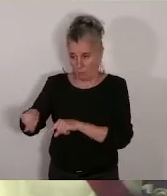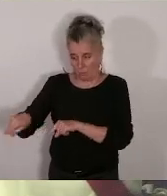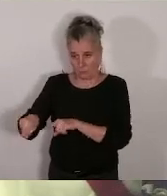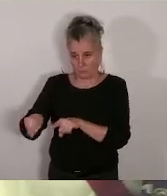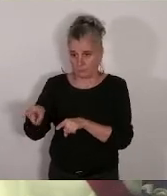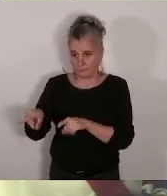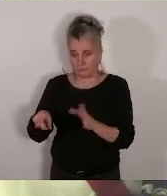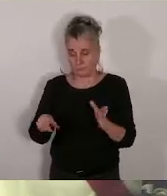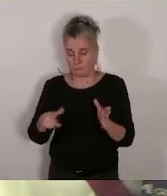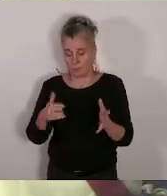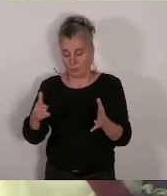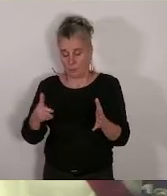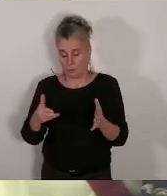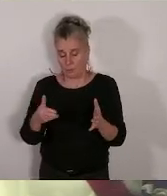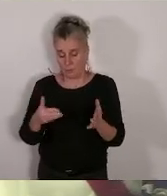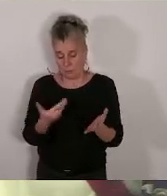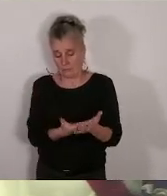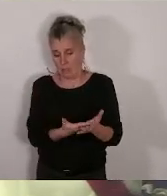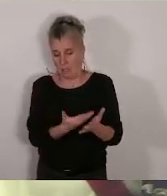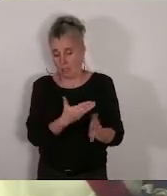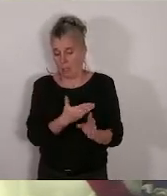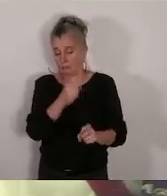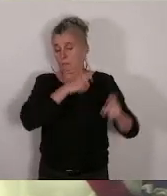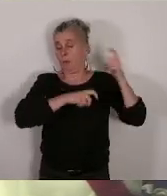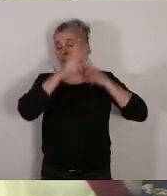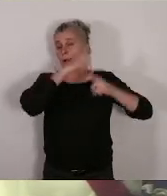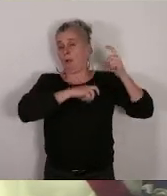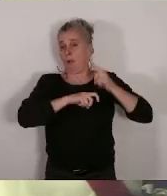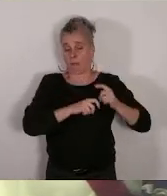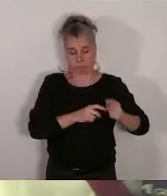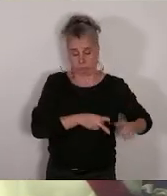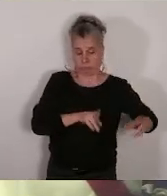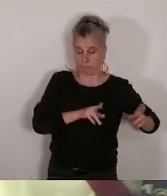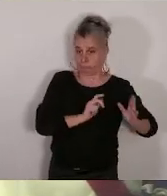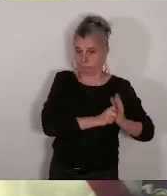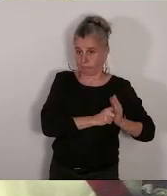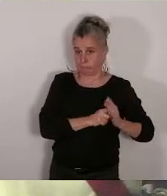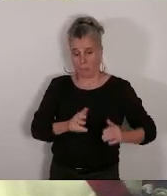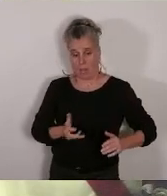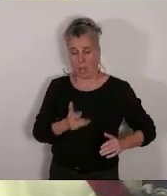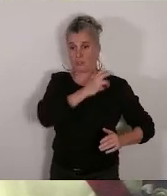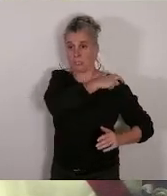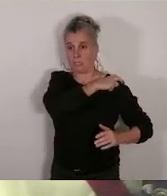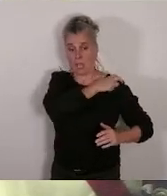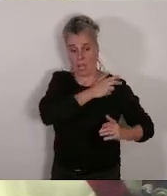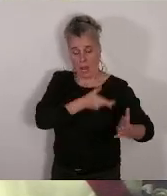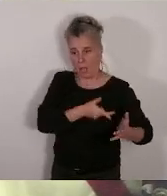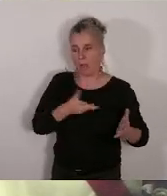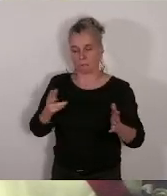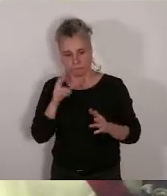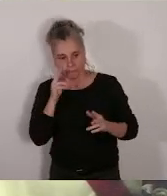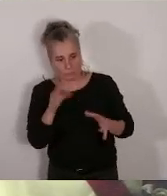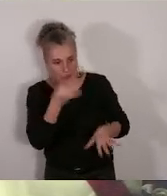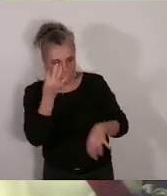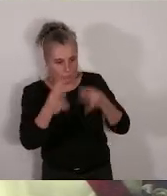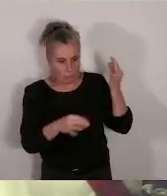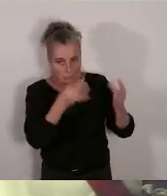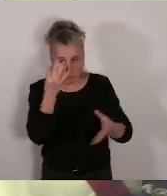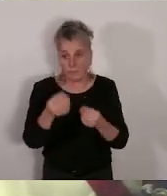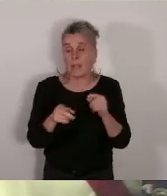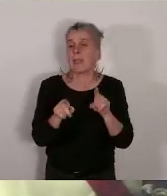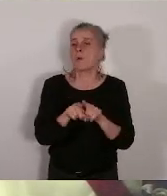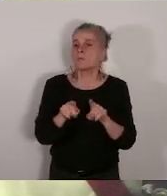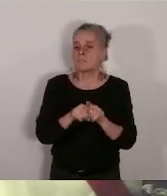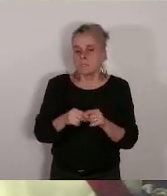ce témoignage historique. et puis il y aura aussi tout un parcours au musée d'histoire